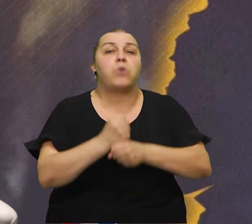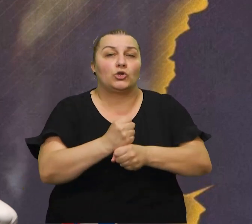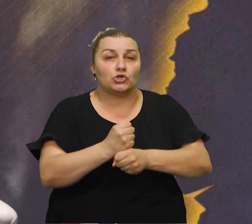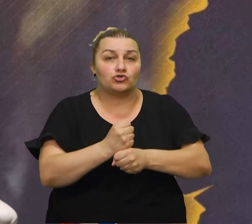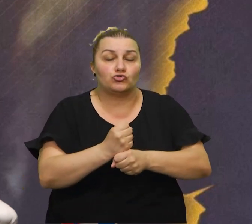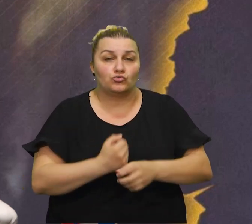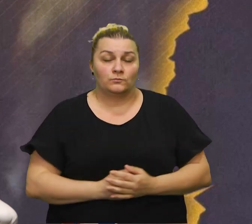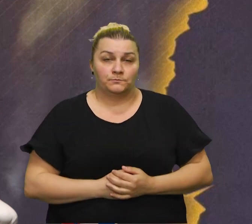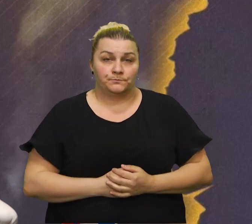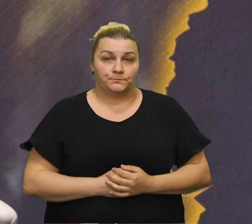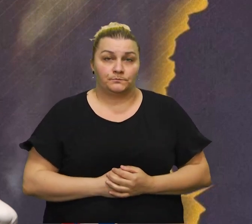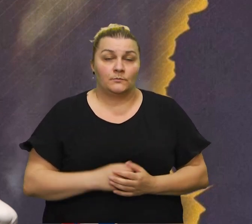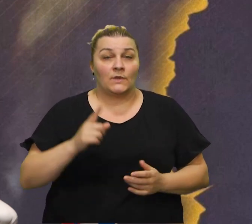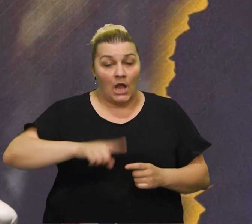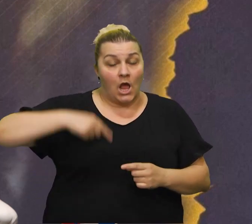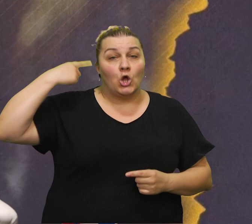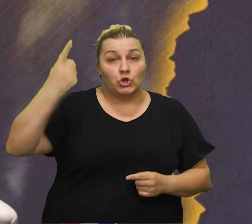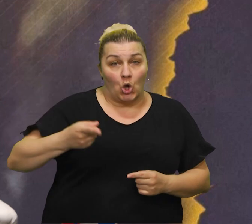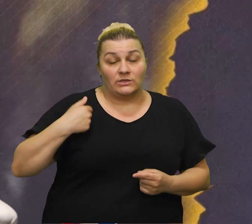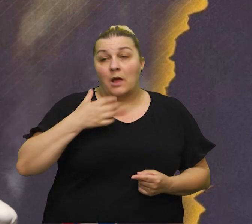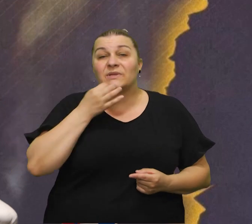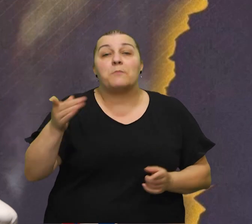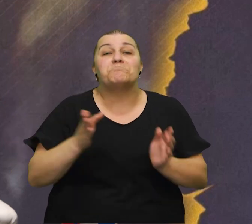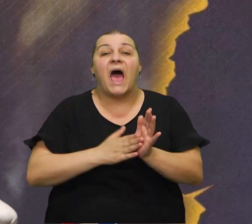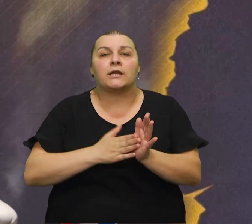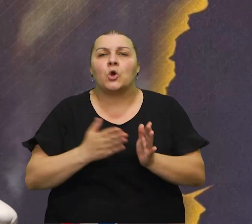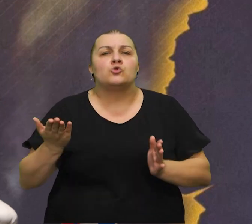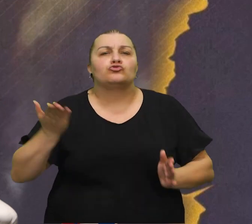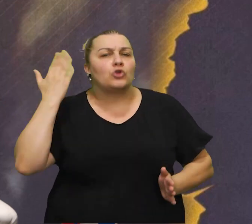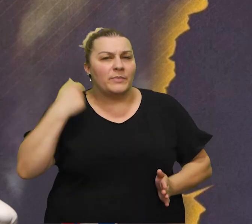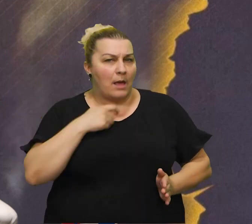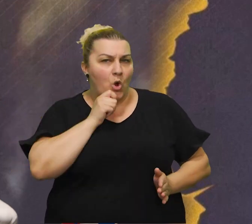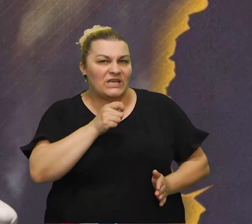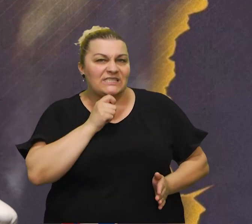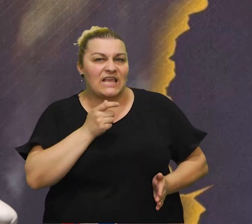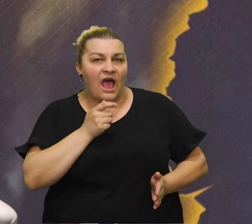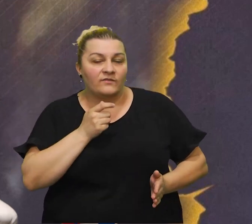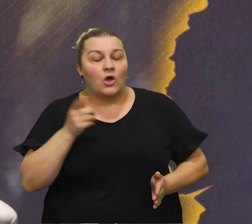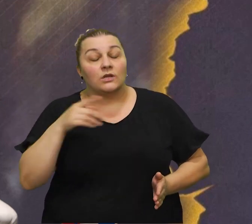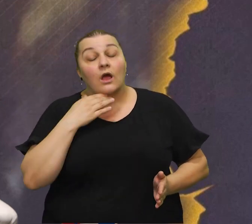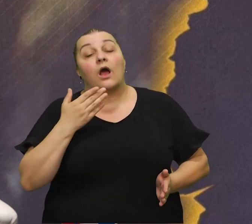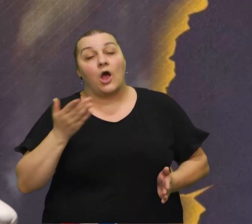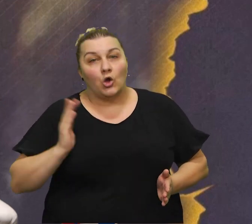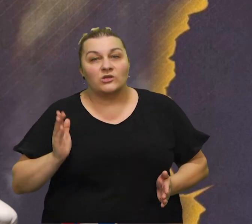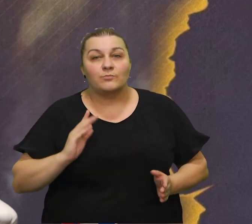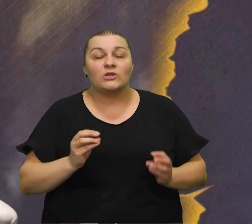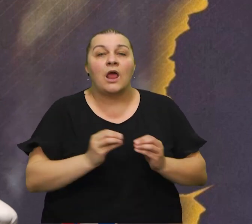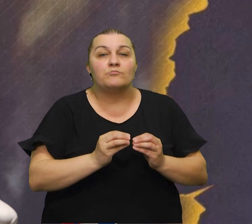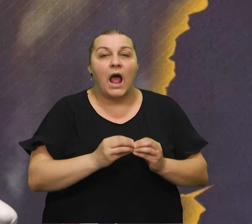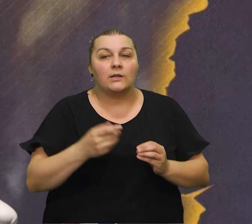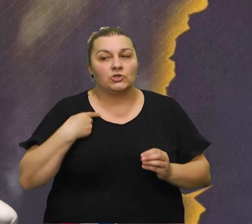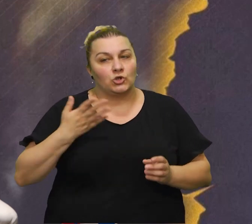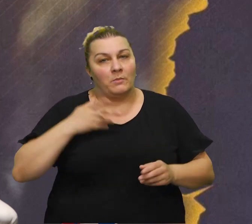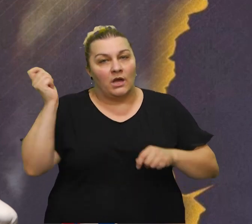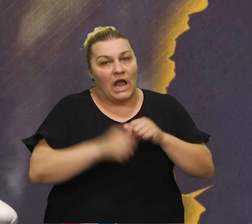i ja pitan dogodine Marinka ja govorim Marinko šta je bilo s onom izjavom a kažemo mene gospodine Valiću dobio sam po